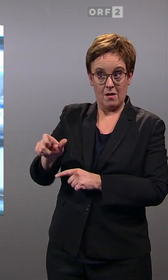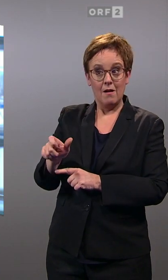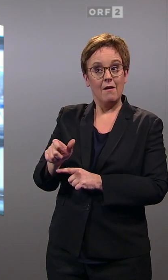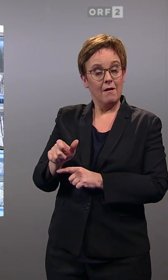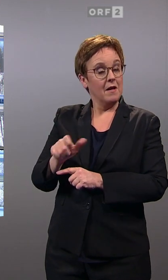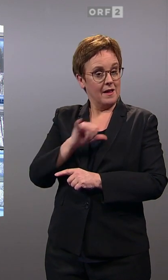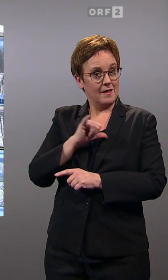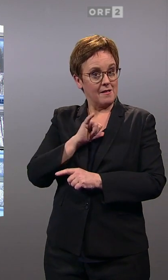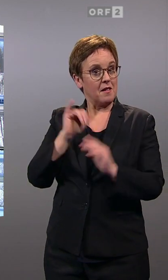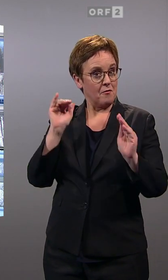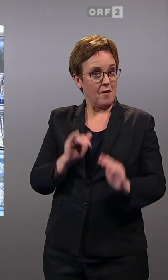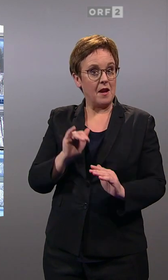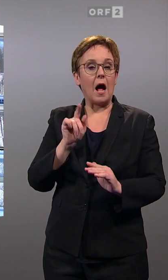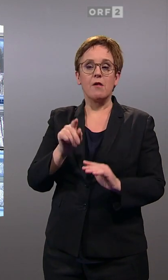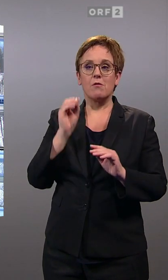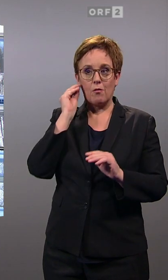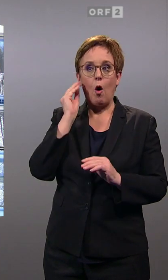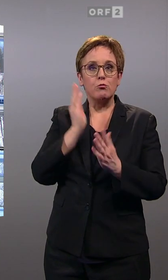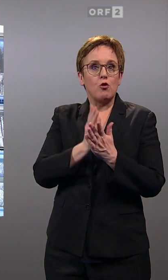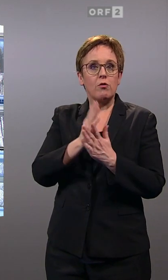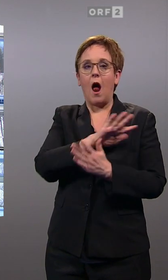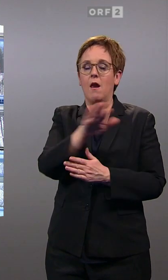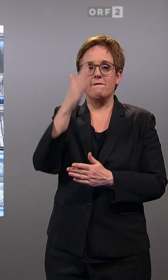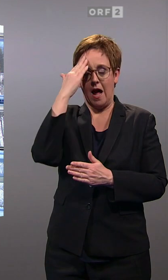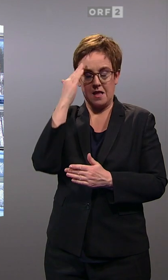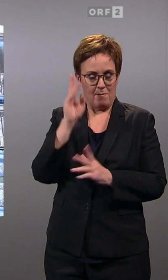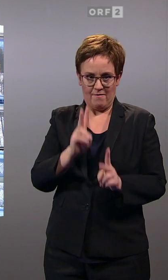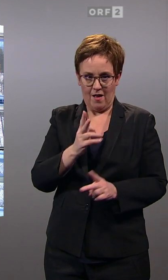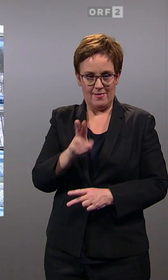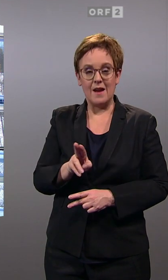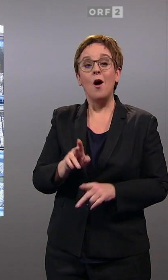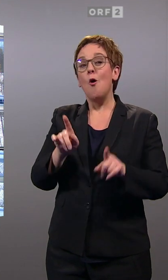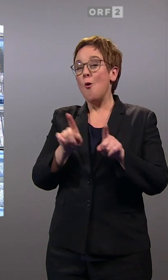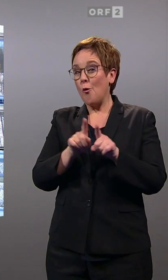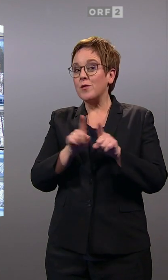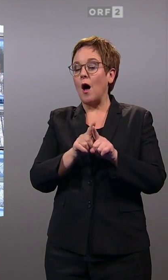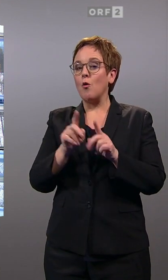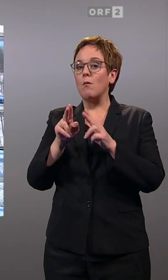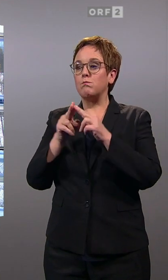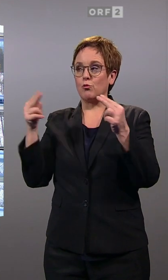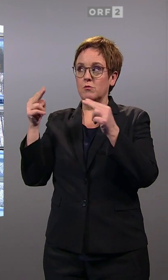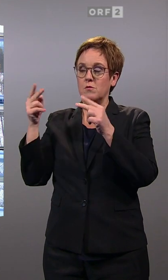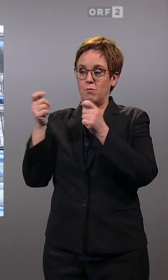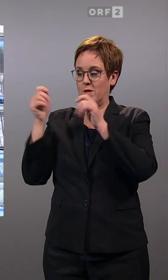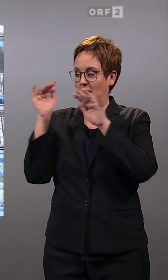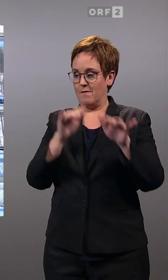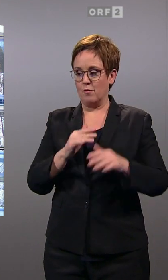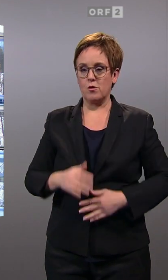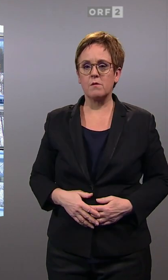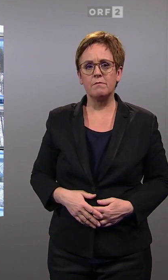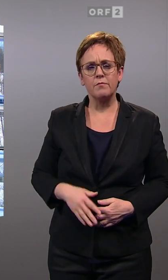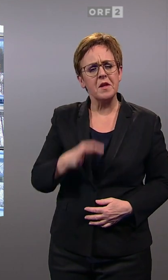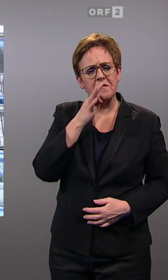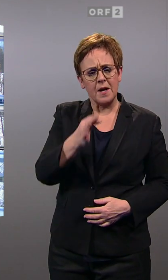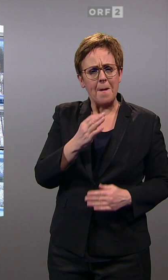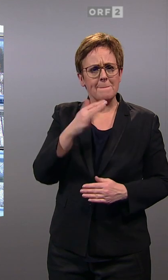geringer, als man trotz omnipräsenten Wahlkampfs gemeinhin braucht. Und es ging auch um den Einfluss der Bundespolitik. Was hat Sie denn da am allermeisten